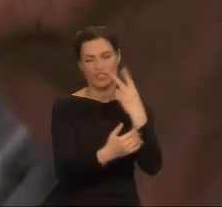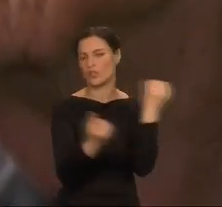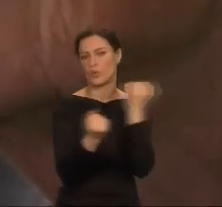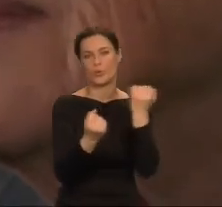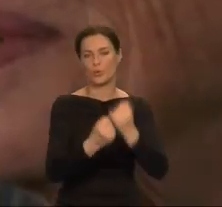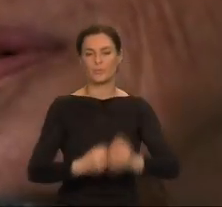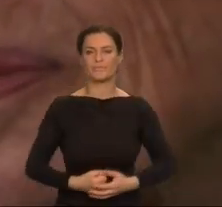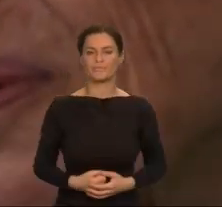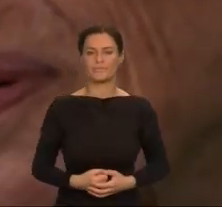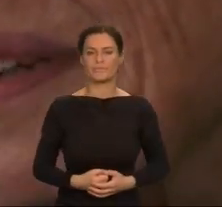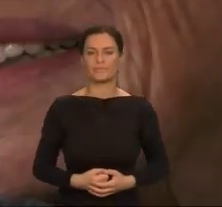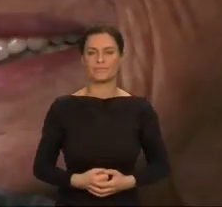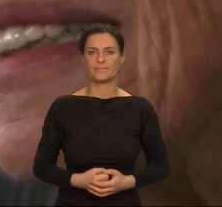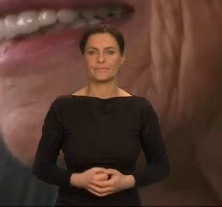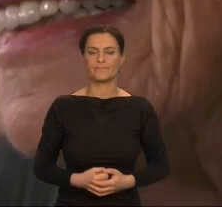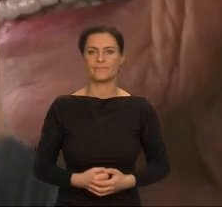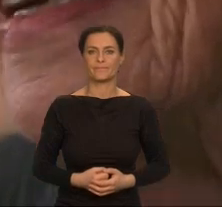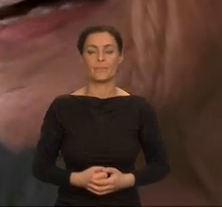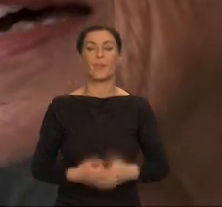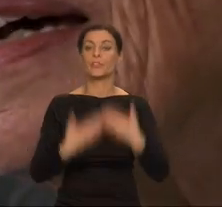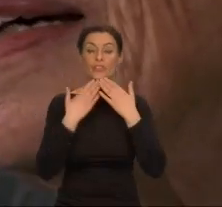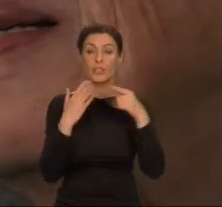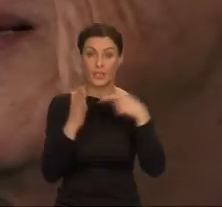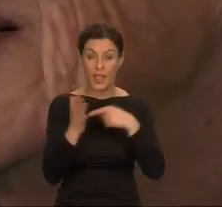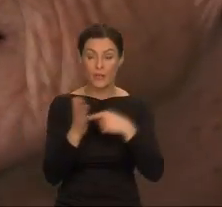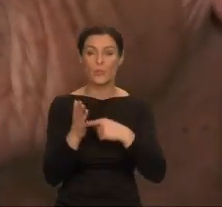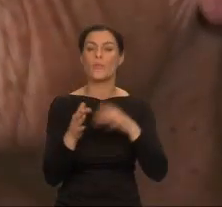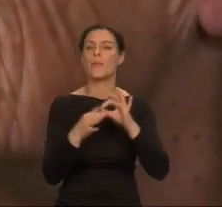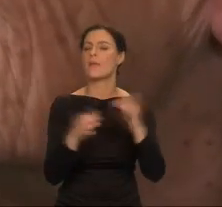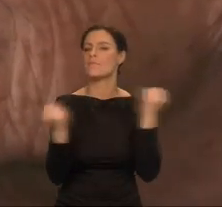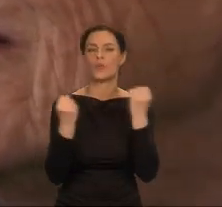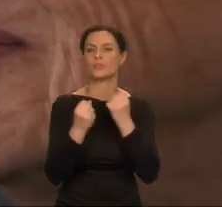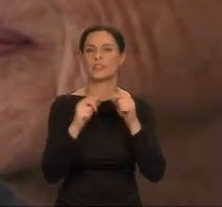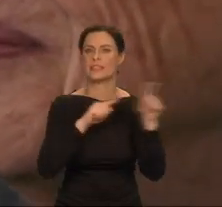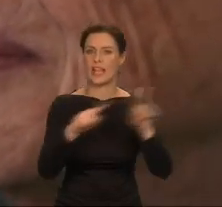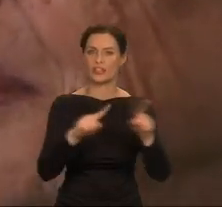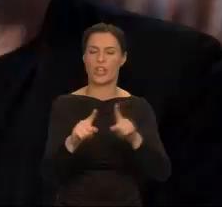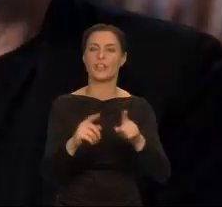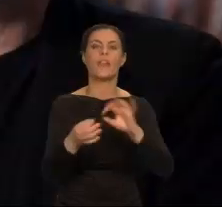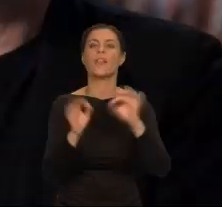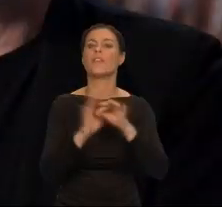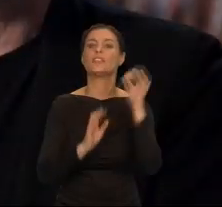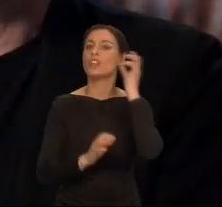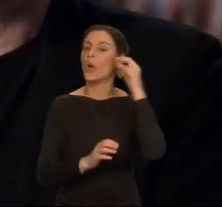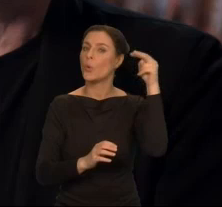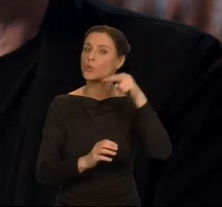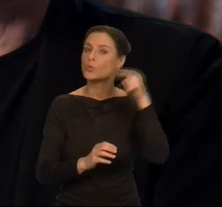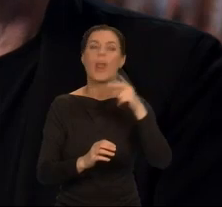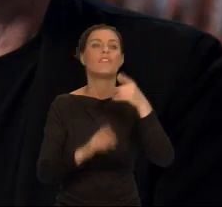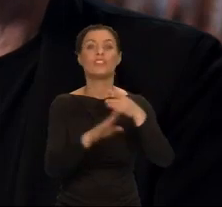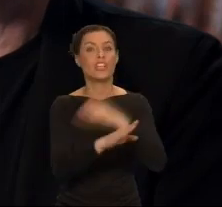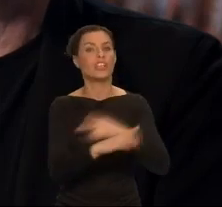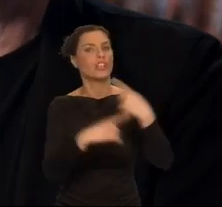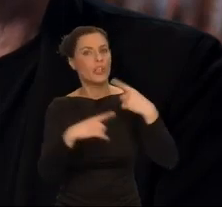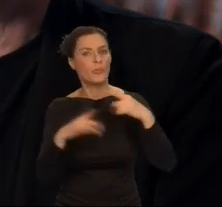W ostatecznym rachunku ma to bez porównania większe znaczenie niż fakt, że autorka nie spotkała się z należytym